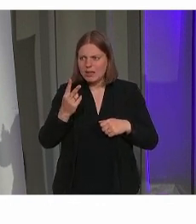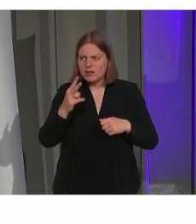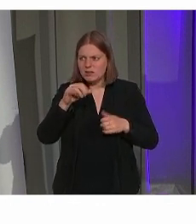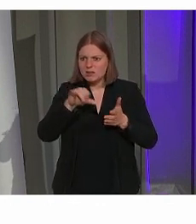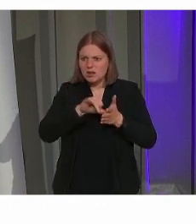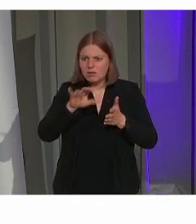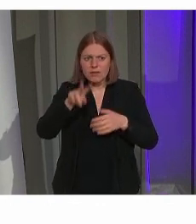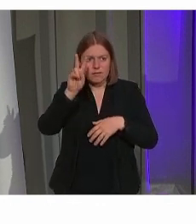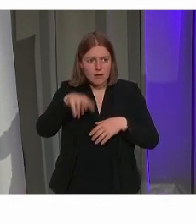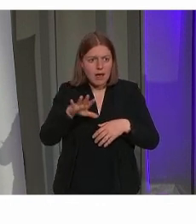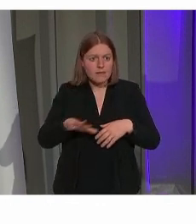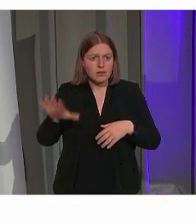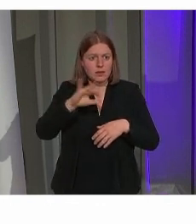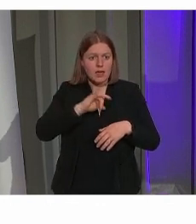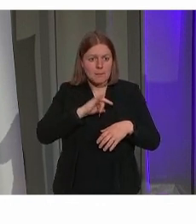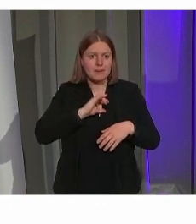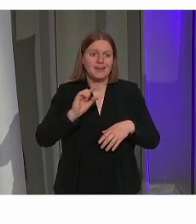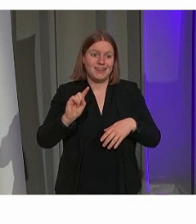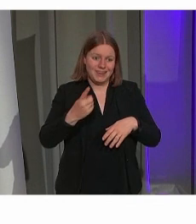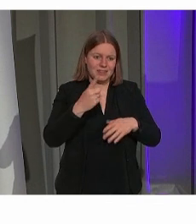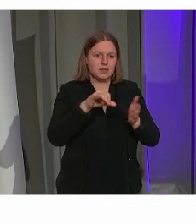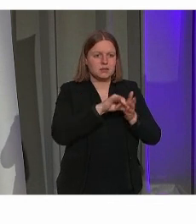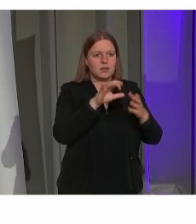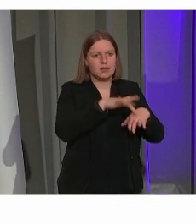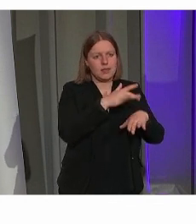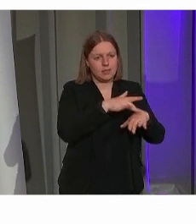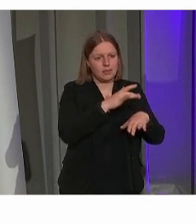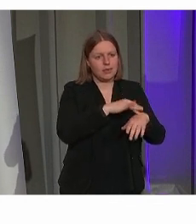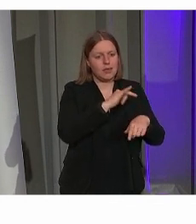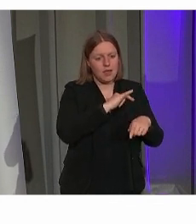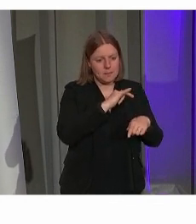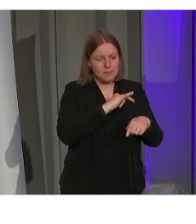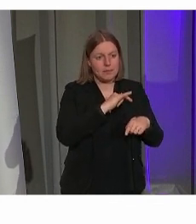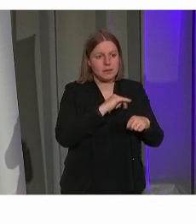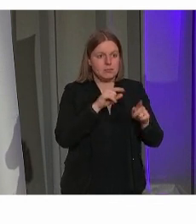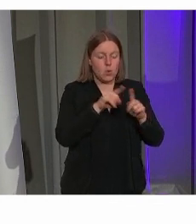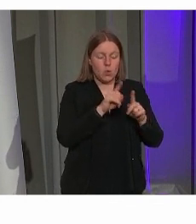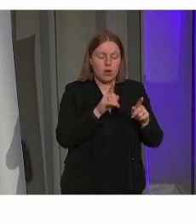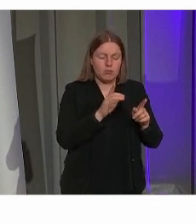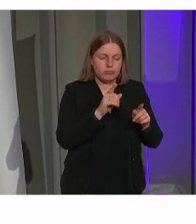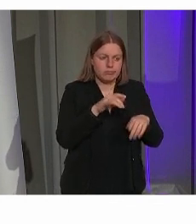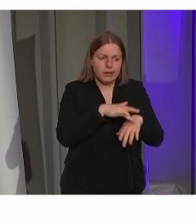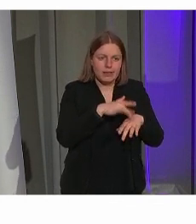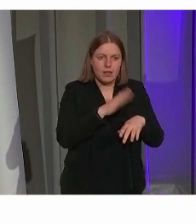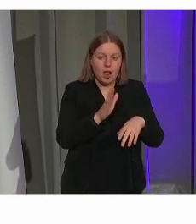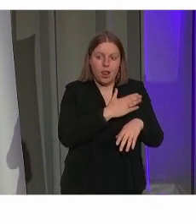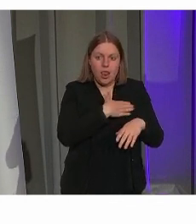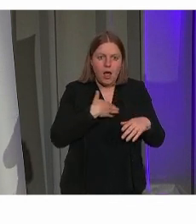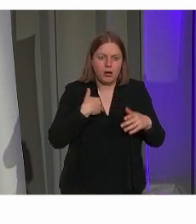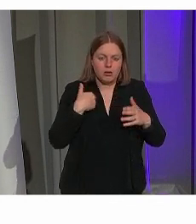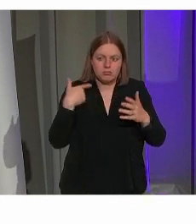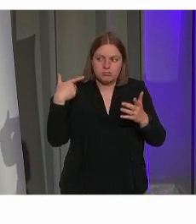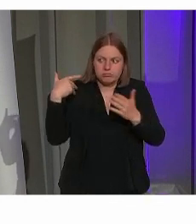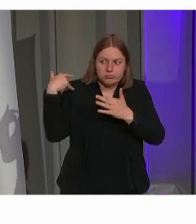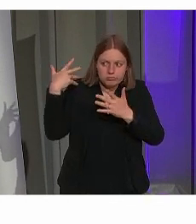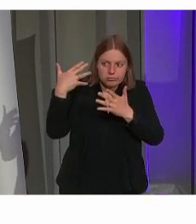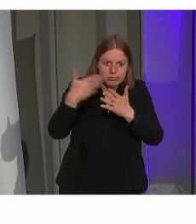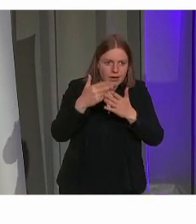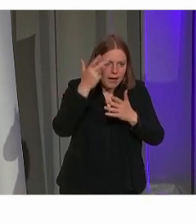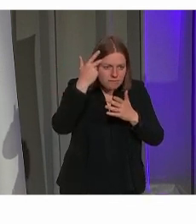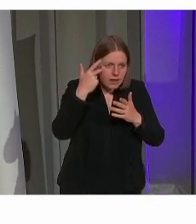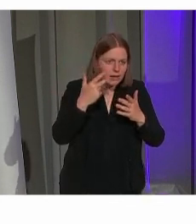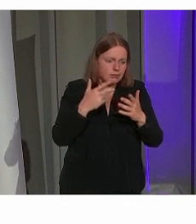Vlaanderen waren, na Stad Gent, die ook een lange historiek heeft in het werken rond toegankelijkheid.